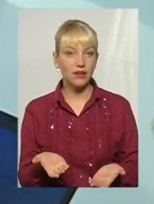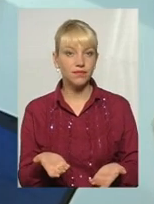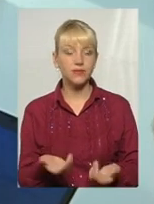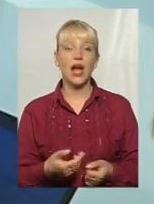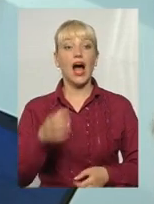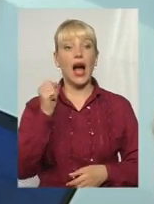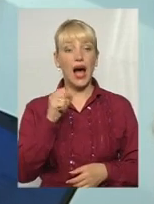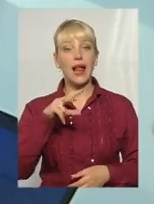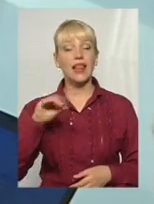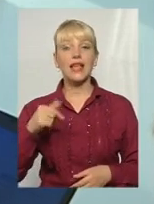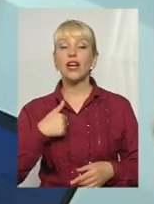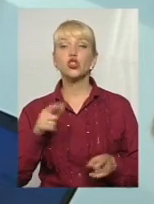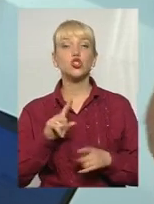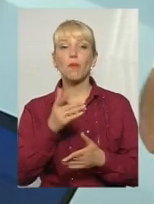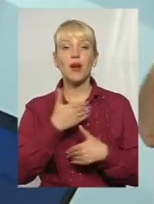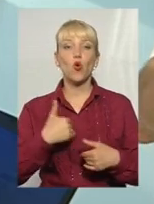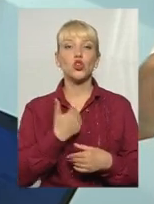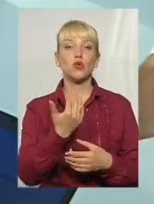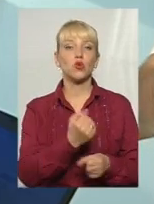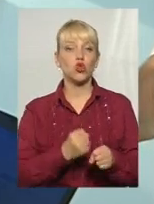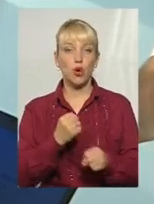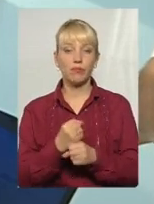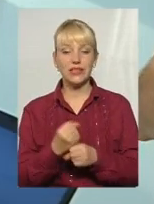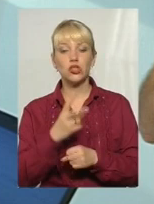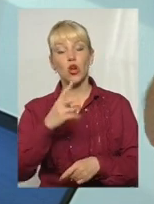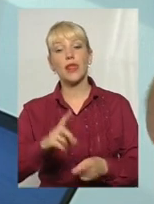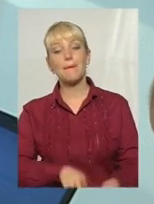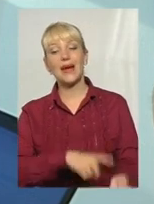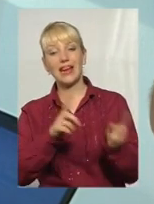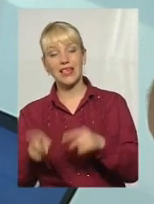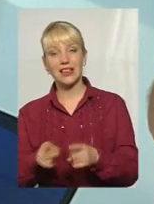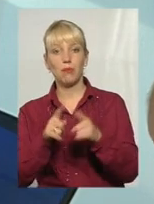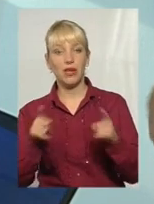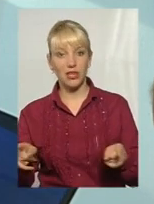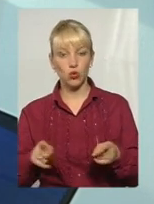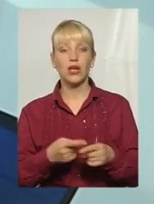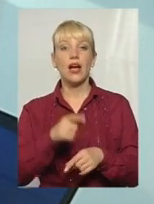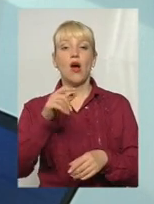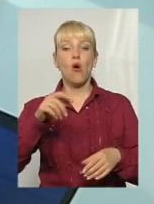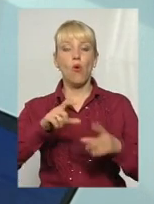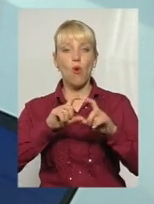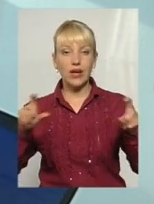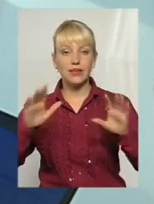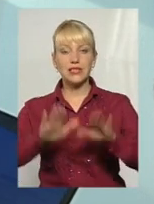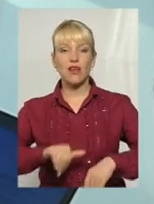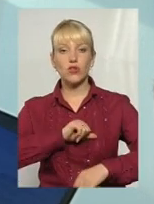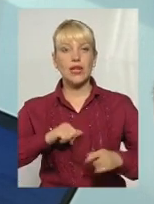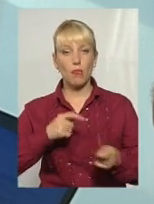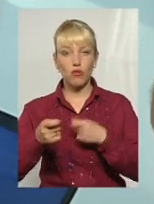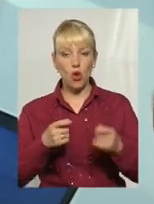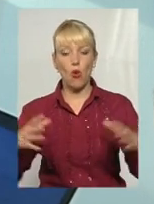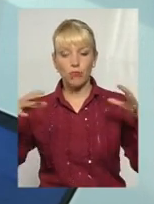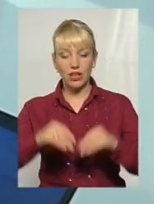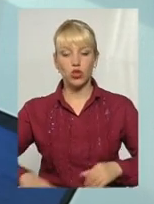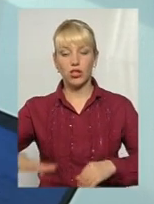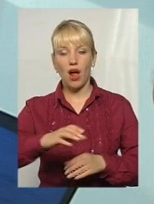але я, що ми хочемо зробити, що на перехідний період органи місцевого самоврядування і об'єднані територіальні громади,